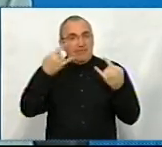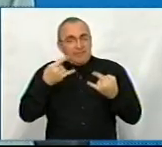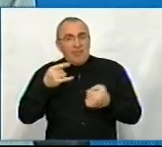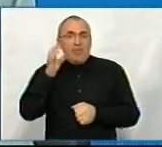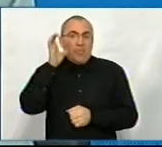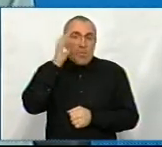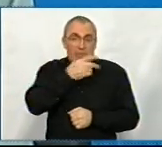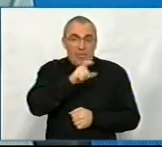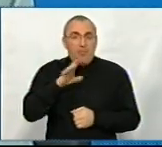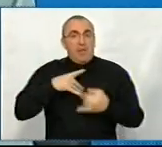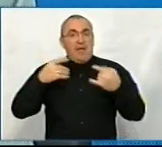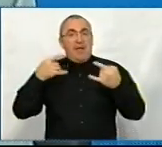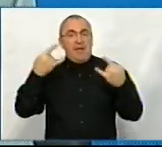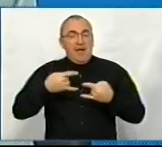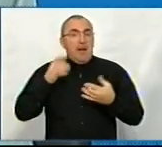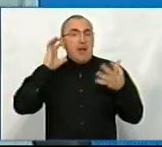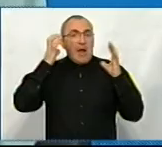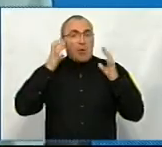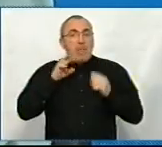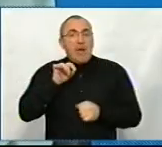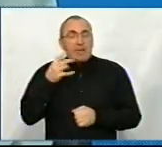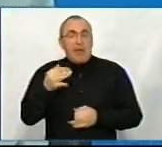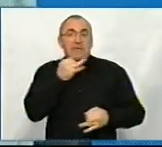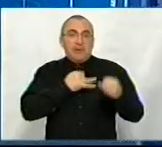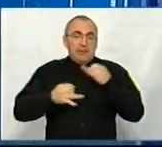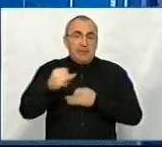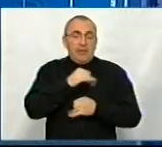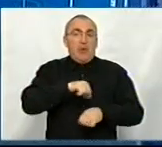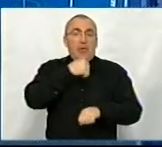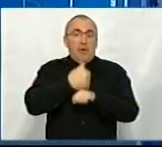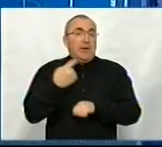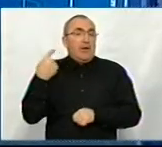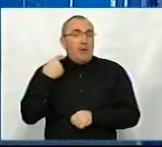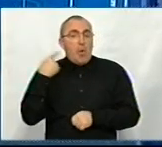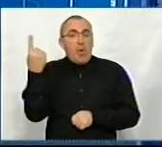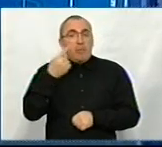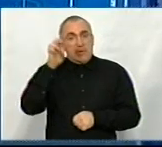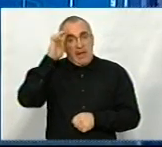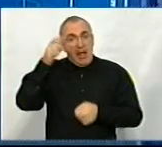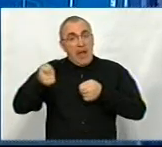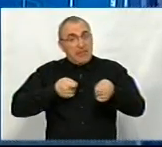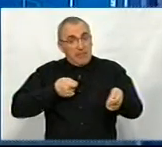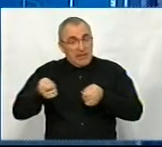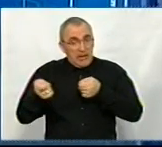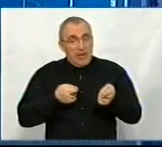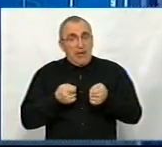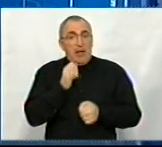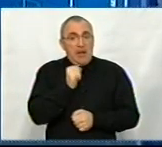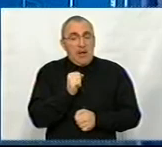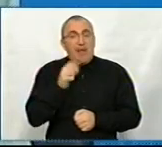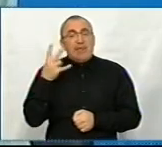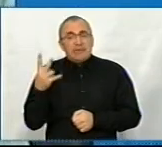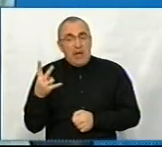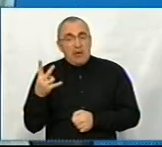слухачам, що в ефірі була програма «Радіо Майдан» і спілкувалися ми із головою Кіровоградської обласної державної адміністрації Андрієм